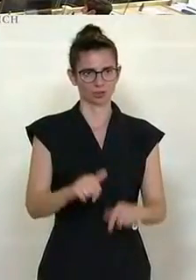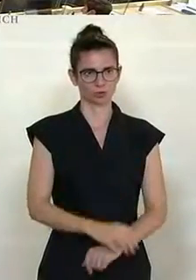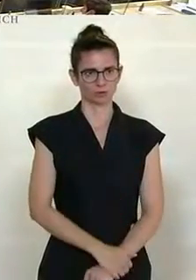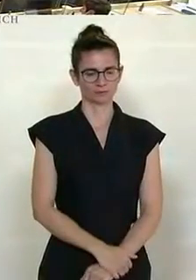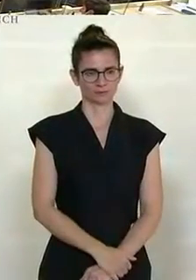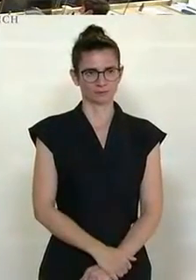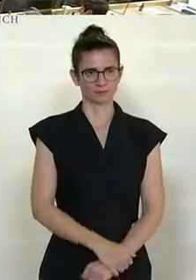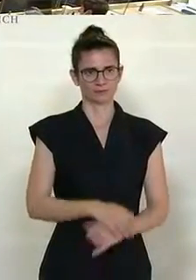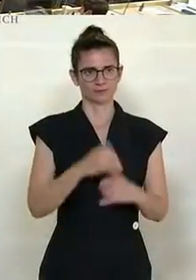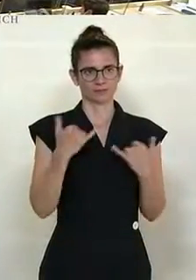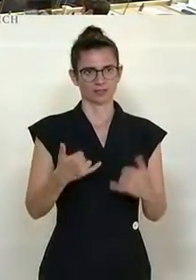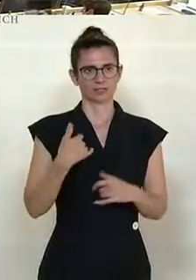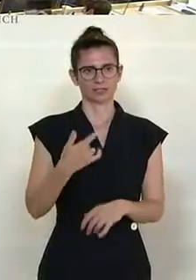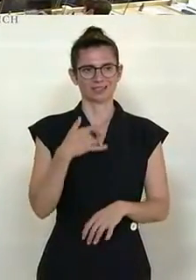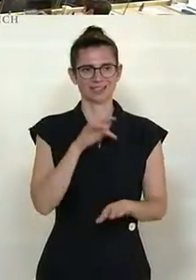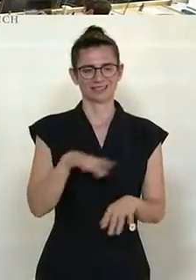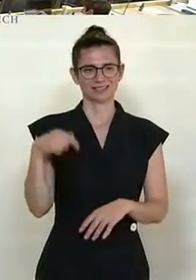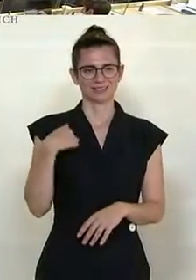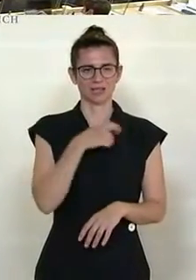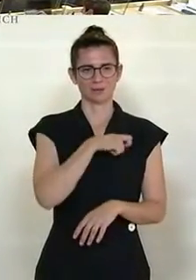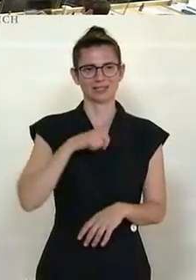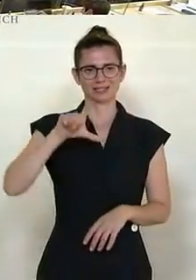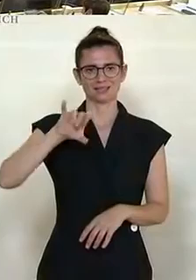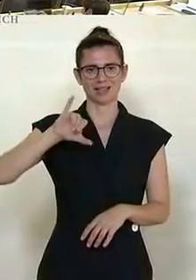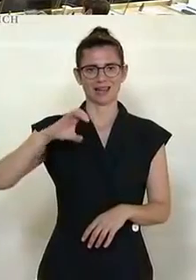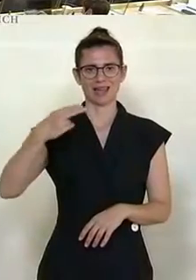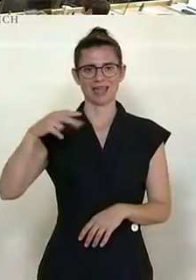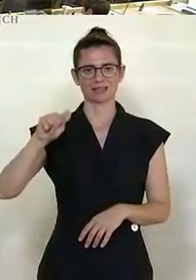Nächster Redner ist der Abgeordneter Mag. Jörg Leichtfried. Bitte, Herr Abgeordneter.